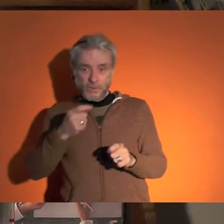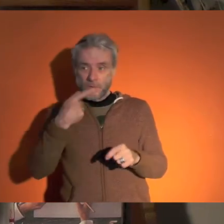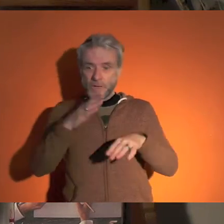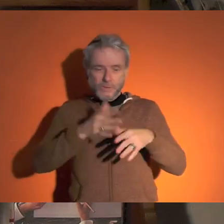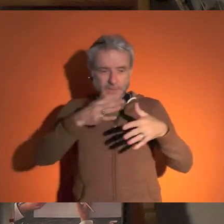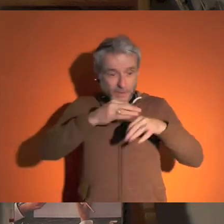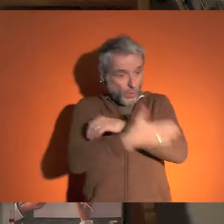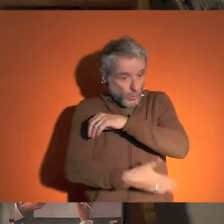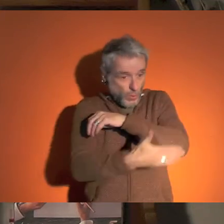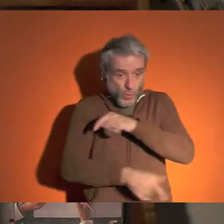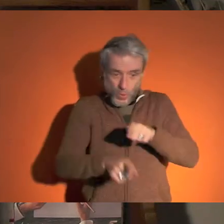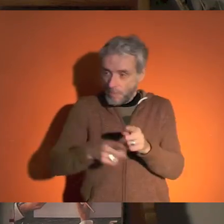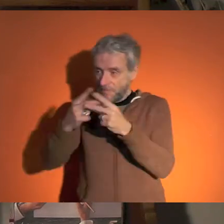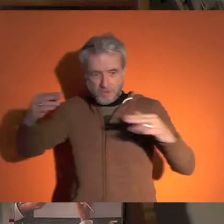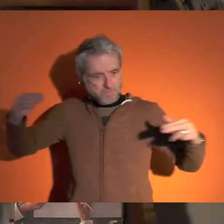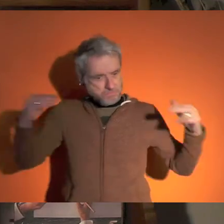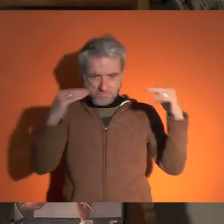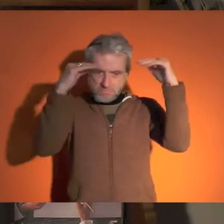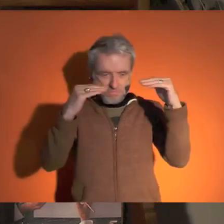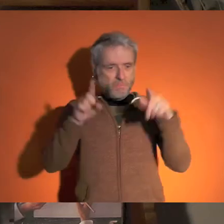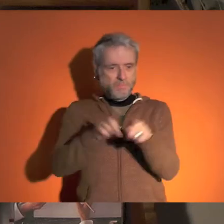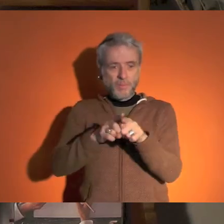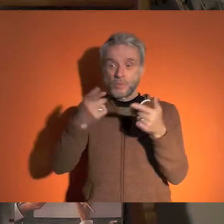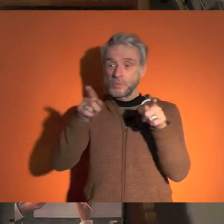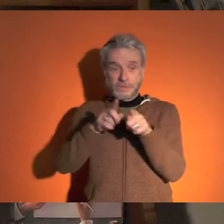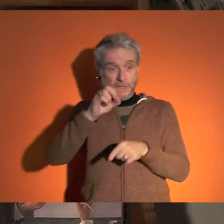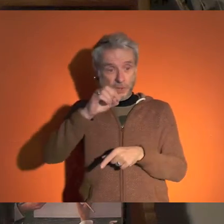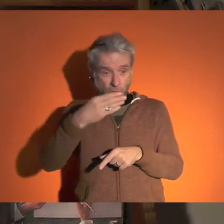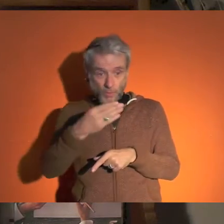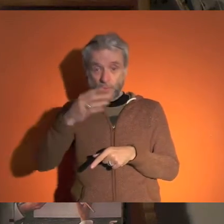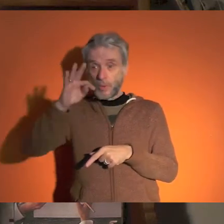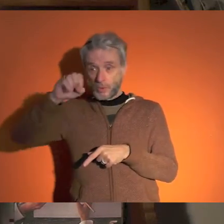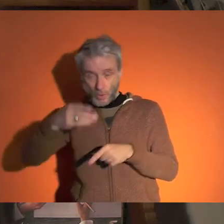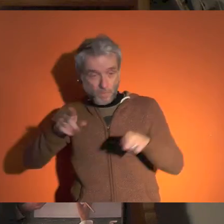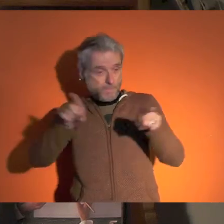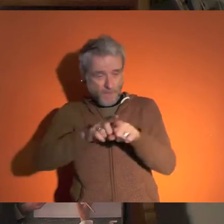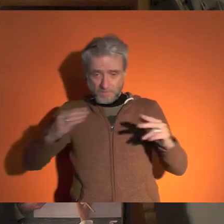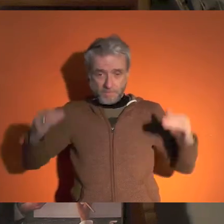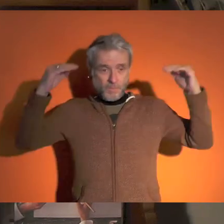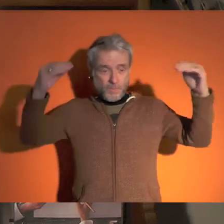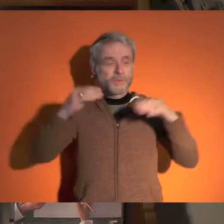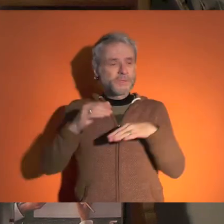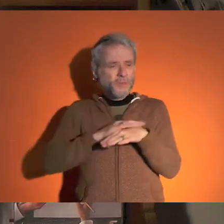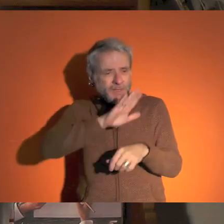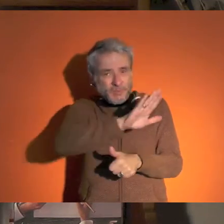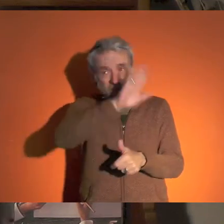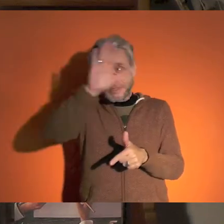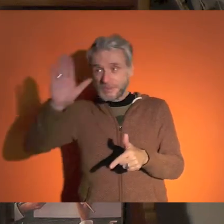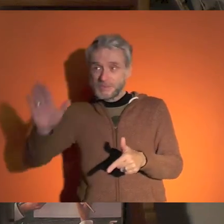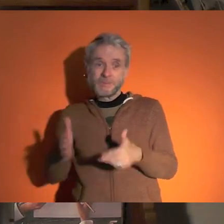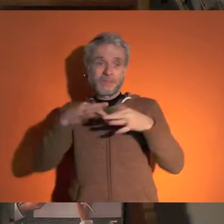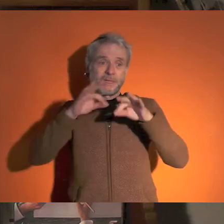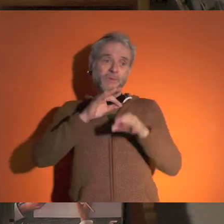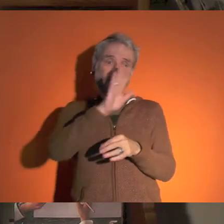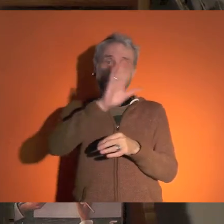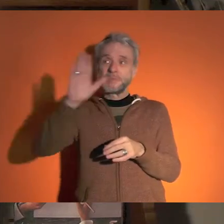extrêmement vigilant à parler des territoires ruraux comme des territoires urbains, à parler des territoires d'outre-mer et à être attentif, dont